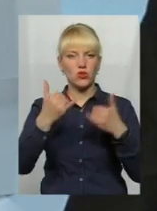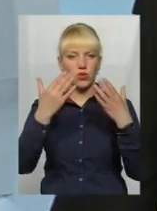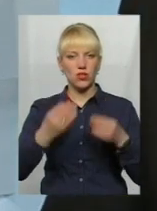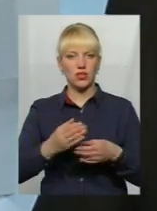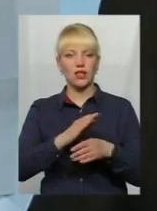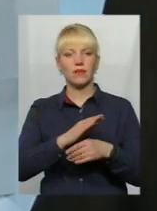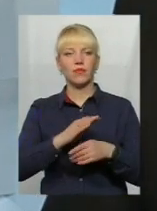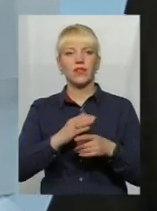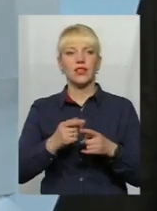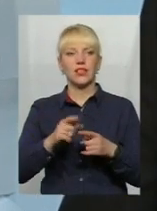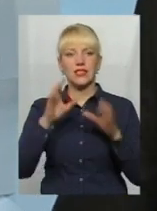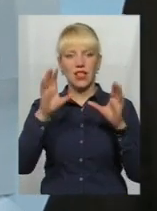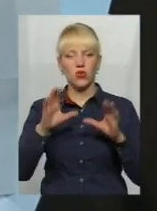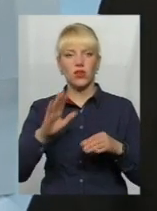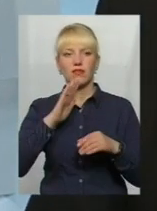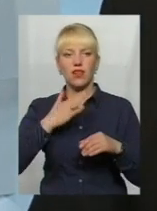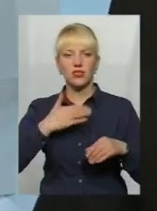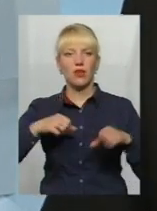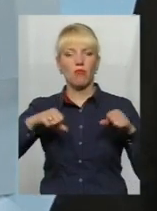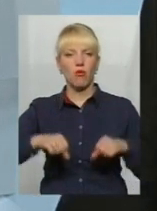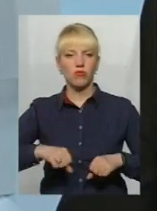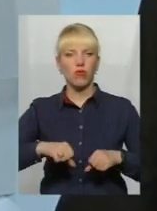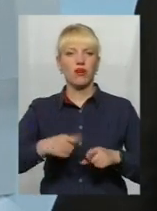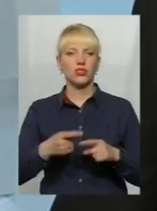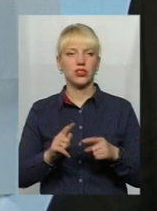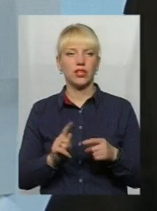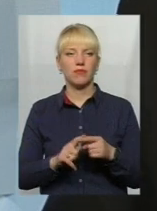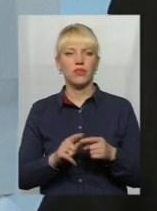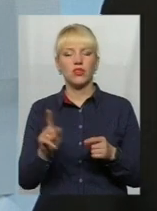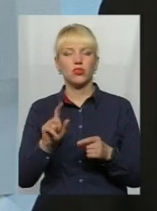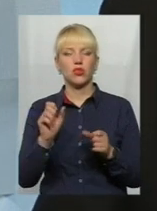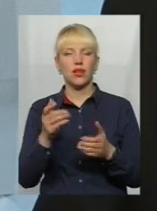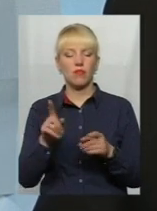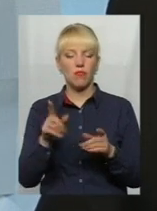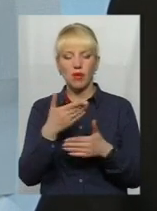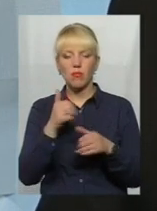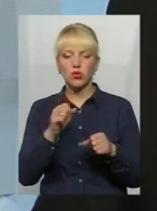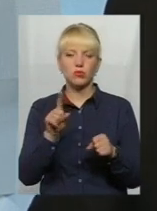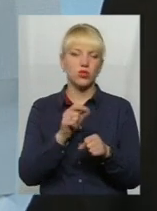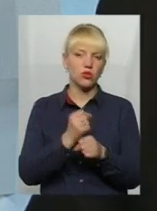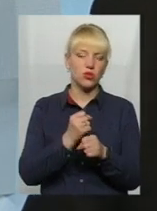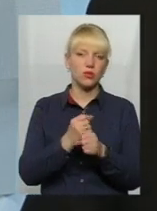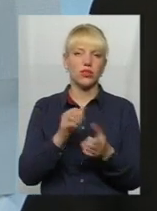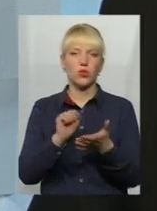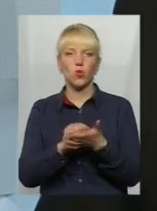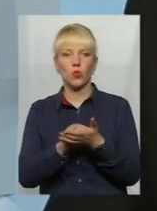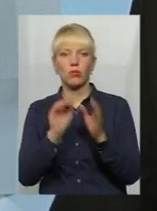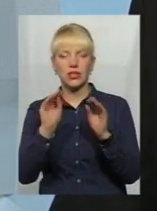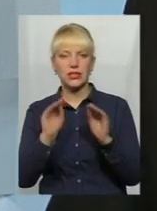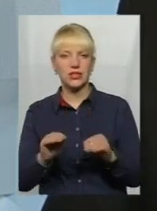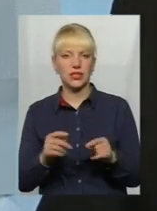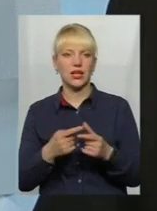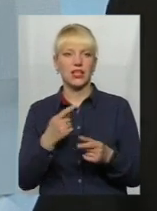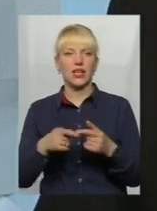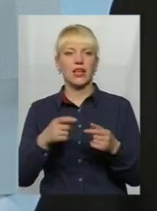одним чинним законодавством наше повноваження по стихійній торгівлі, як таке, що ми можемо вживати якісь там заходи, складати документи, в тому числі